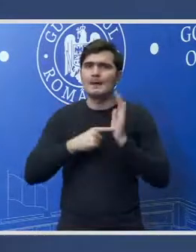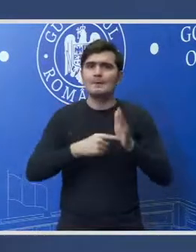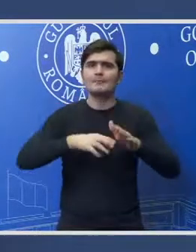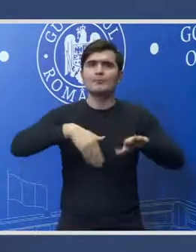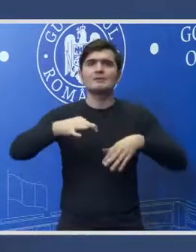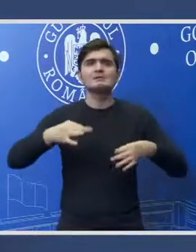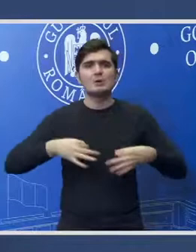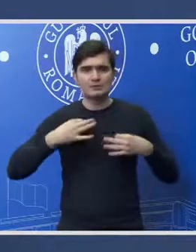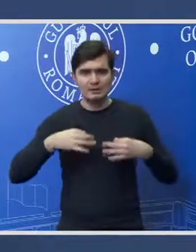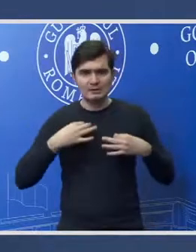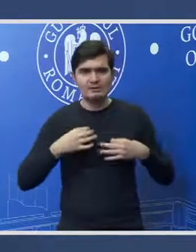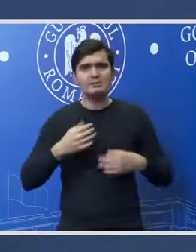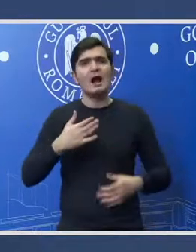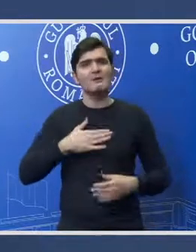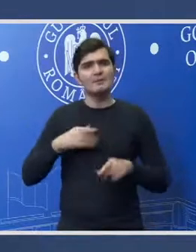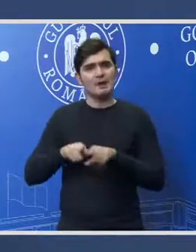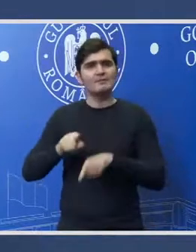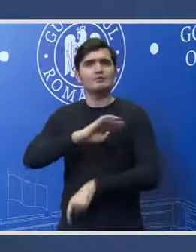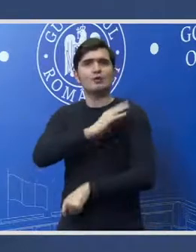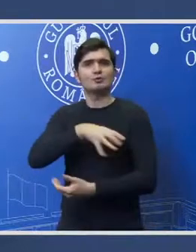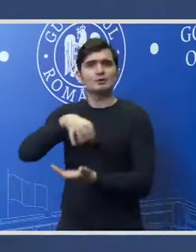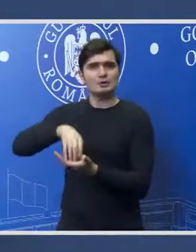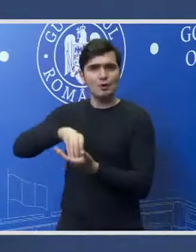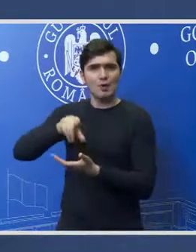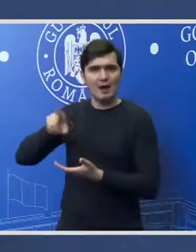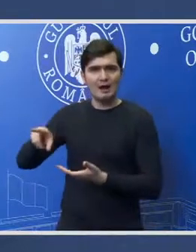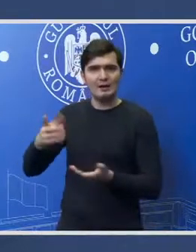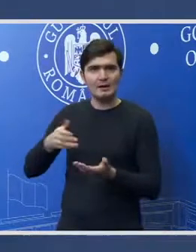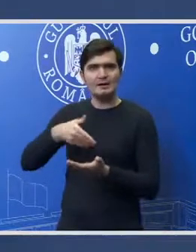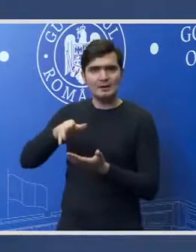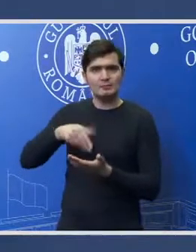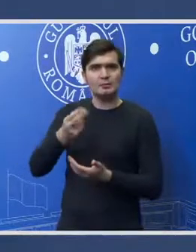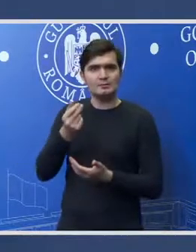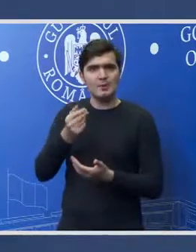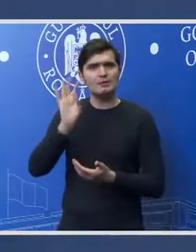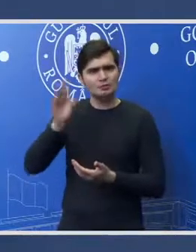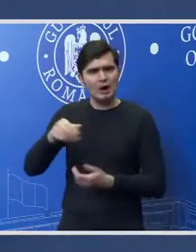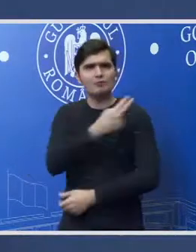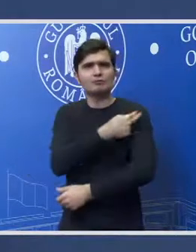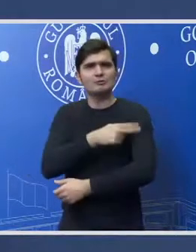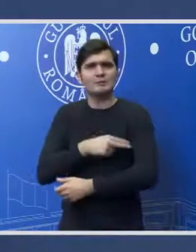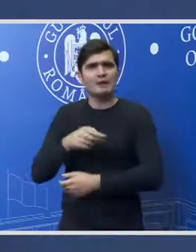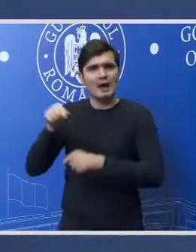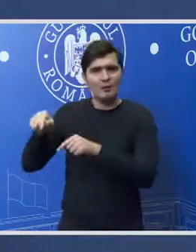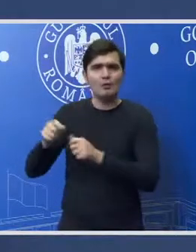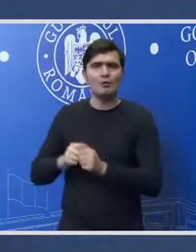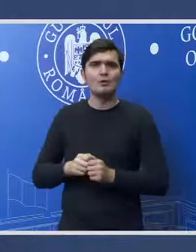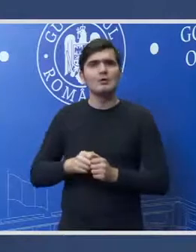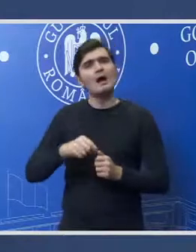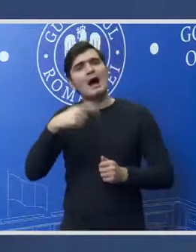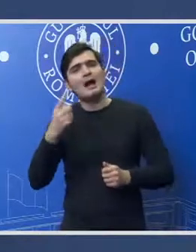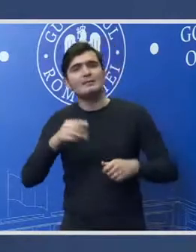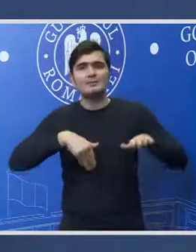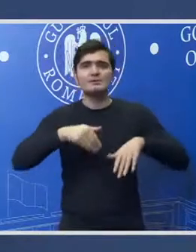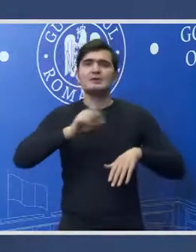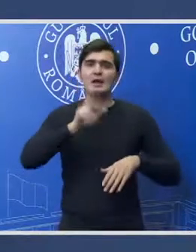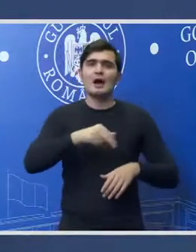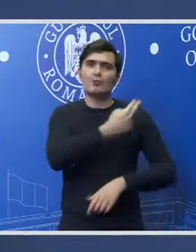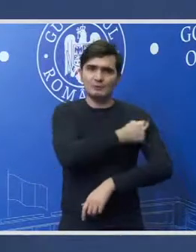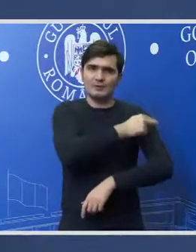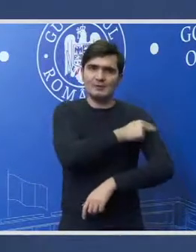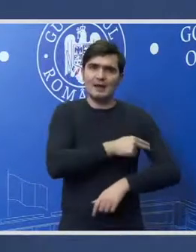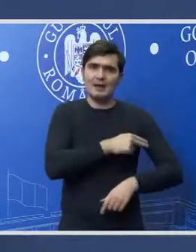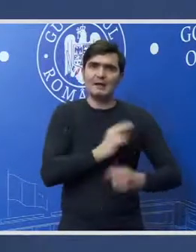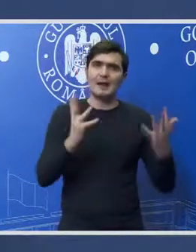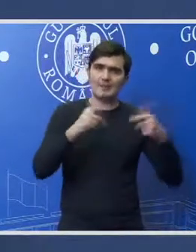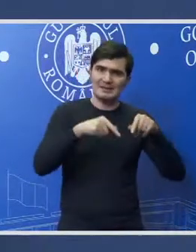Sănătății dar avem și autorități locale care cheltuiesc bani și au și spitale în suburne avem și ministere care au spitale în suburne și avem și